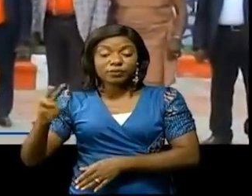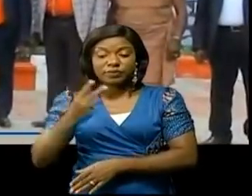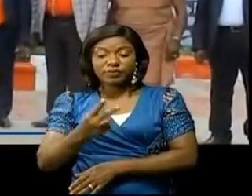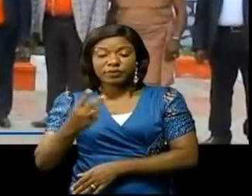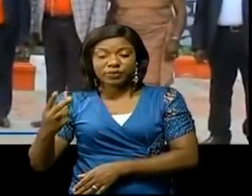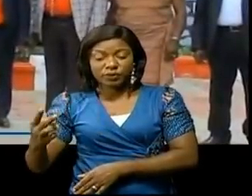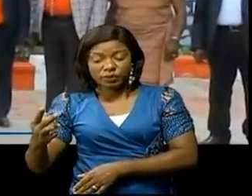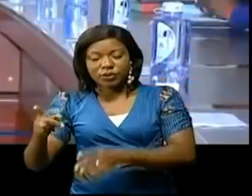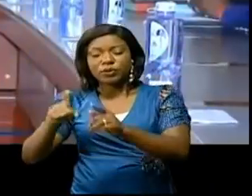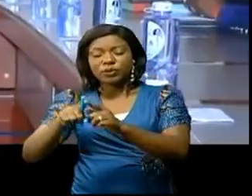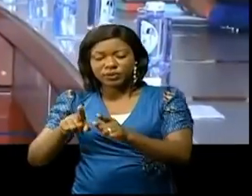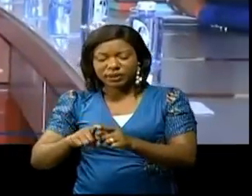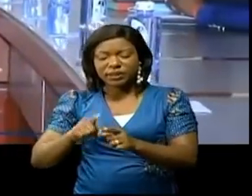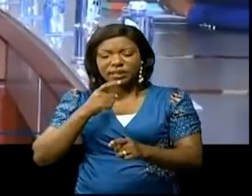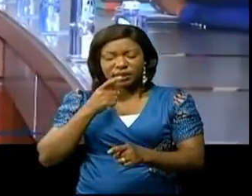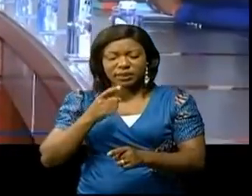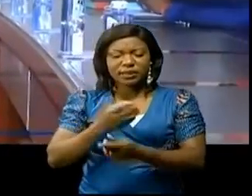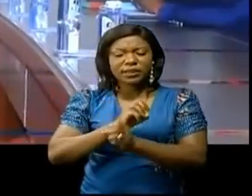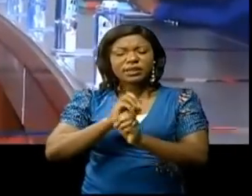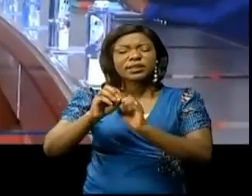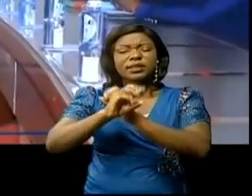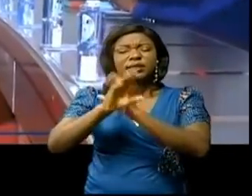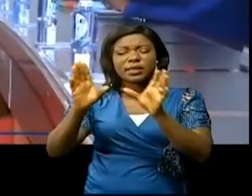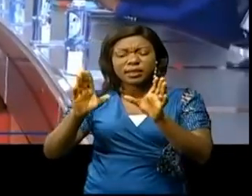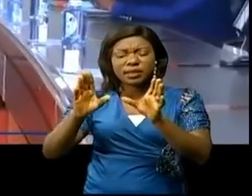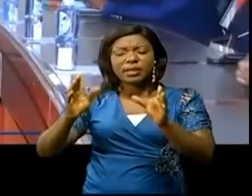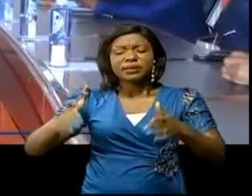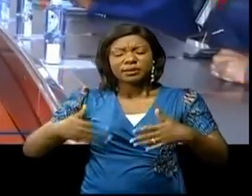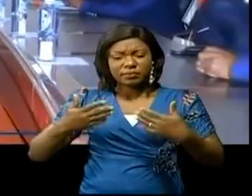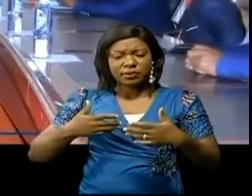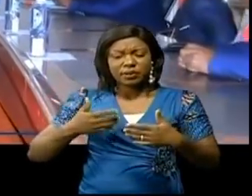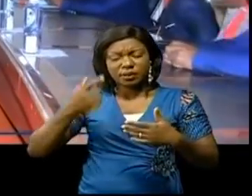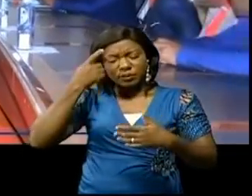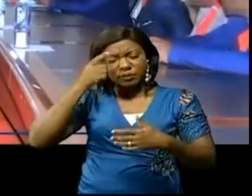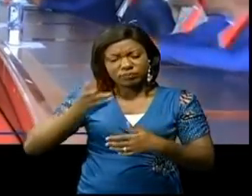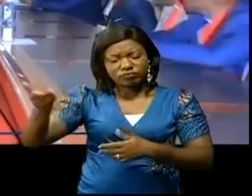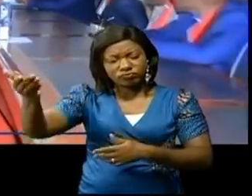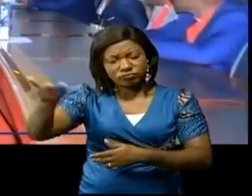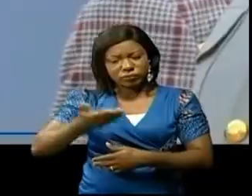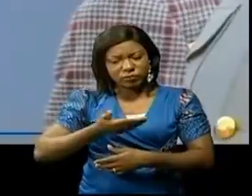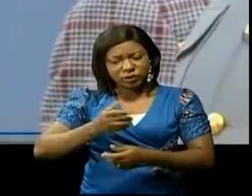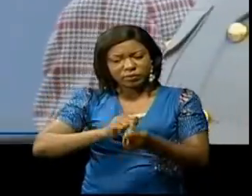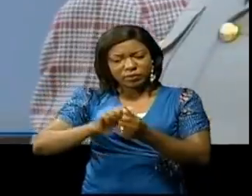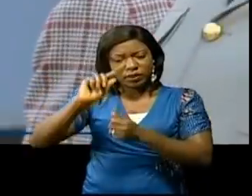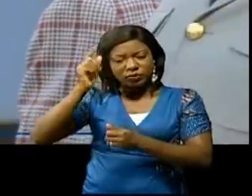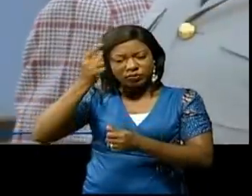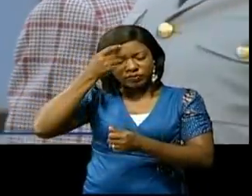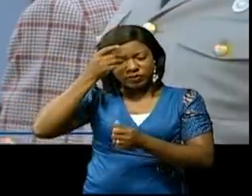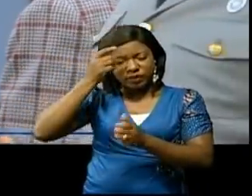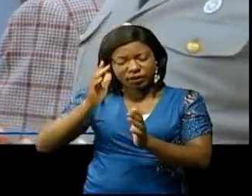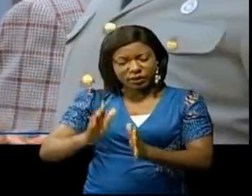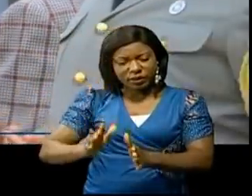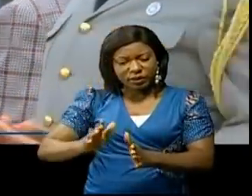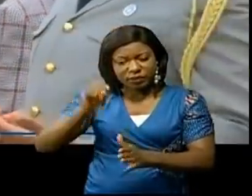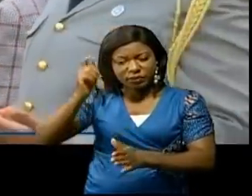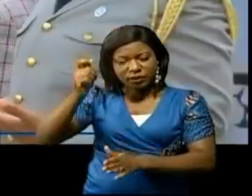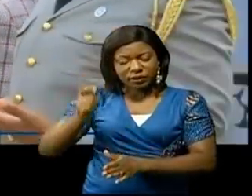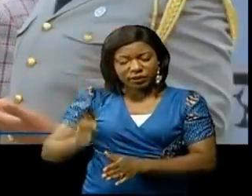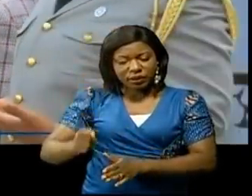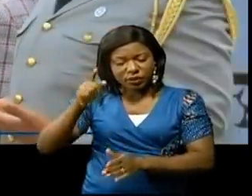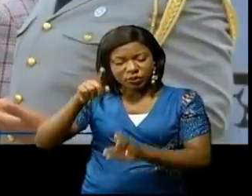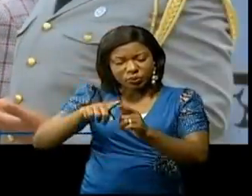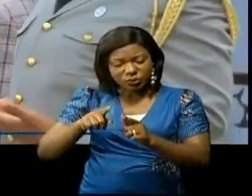protestant a précisé qu'ils ont été émerveillés par l'accueil, l'air réservé par l'exécutif provincial militaire, sa